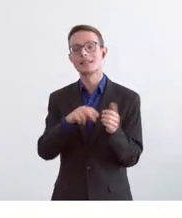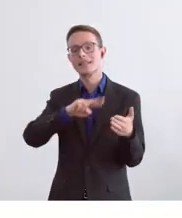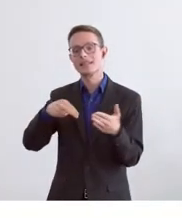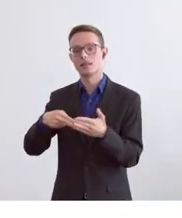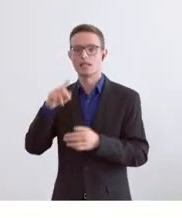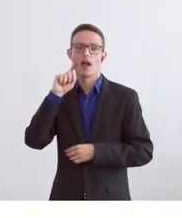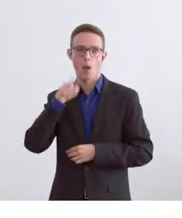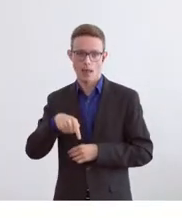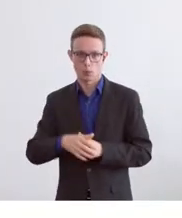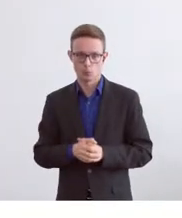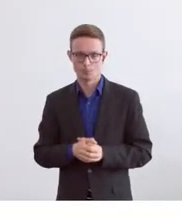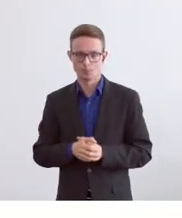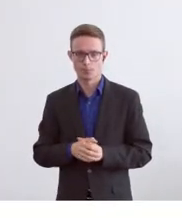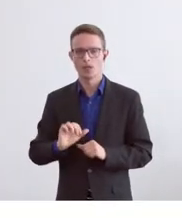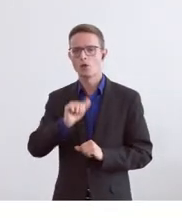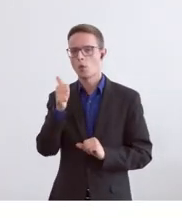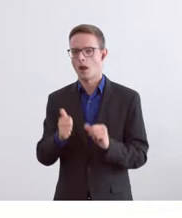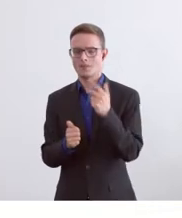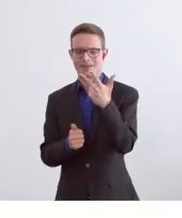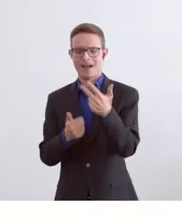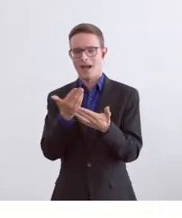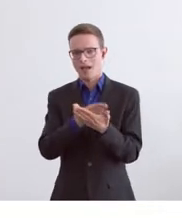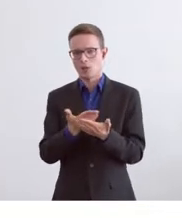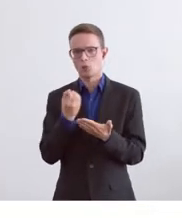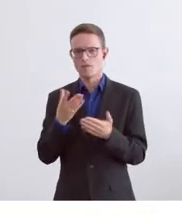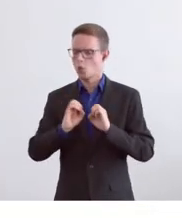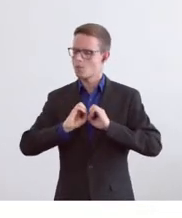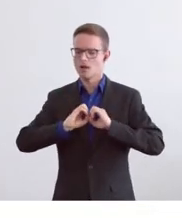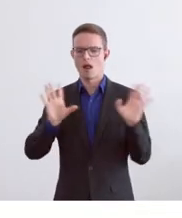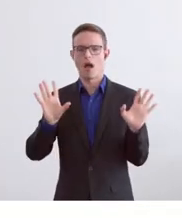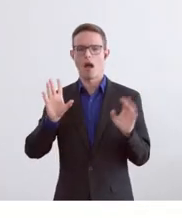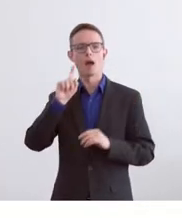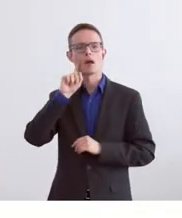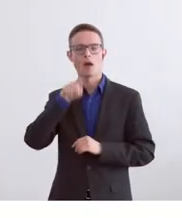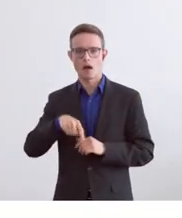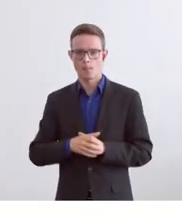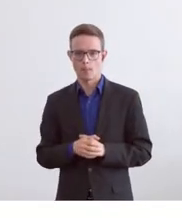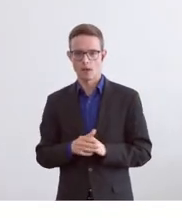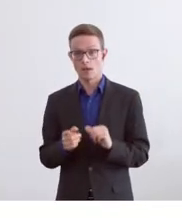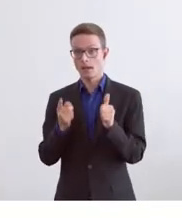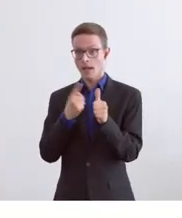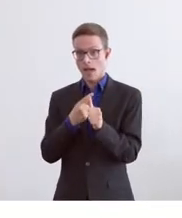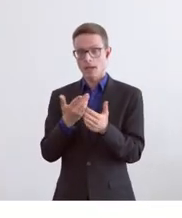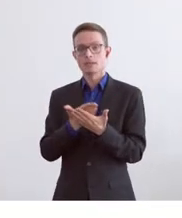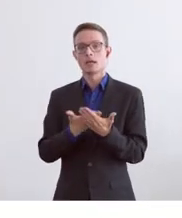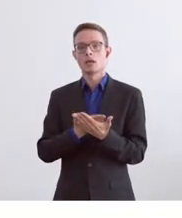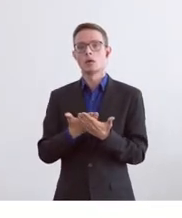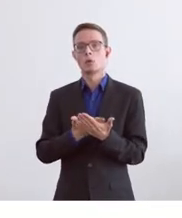hat vor allem drei Gründe gegeben, dass diese so deutlich abgelehnt worden ist. Der erste Grund ist sicher,